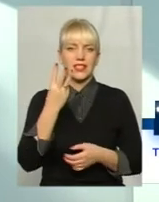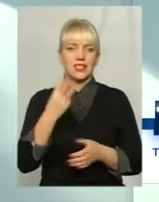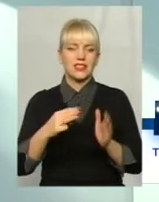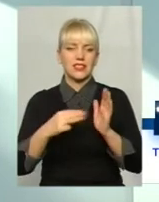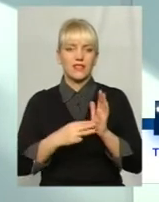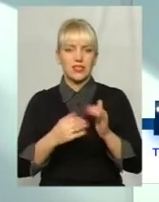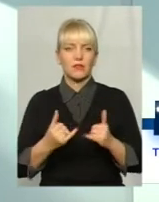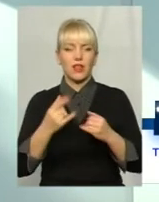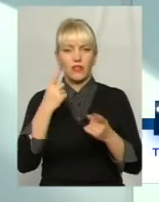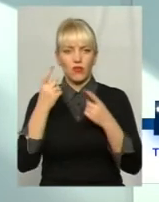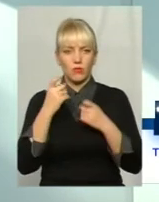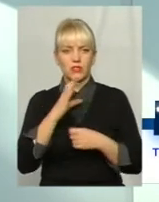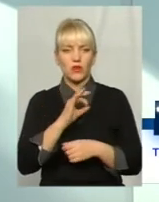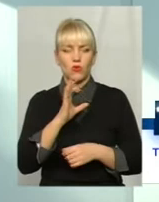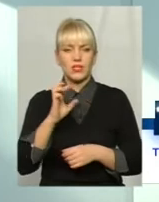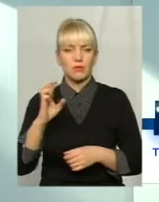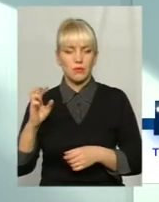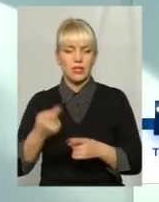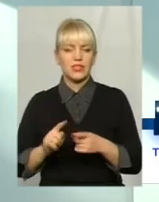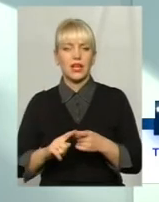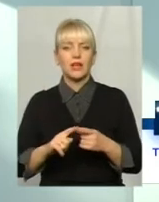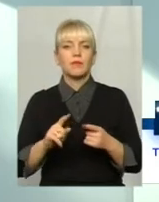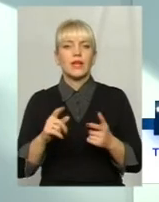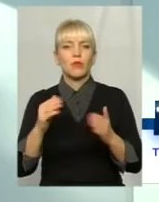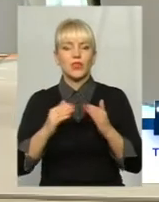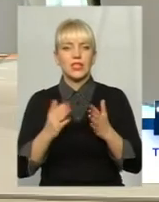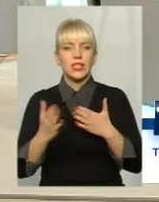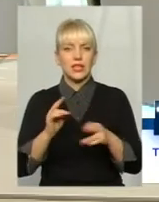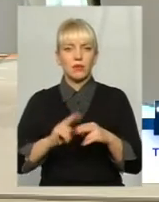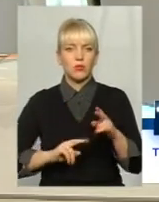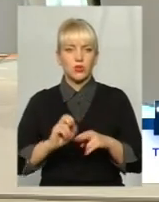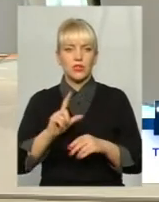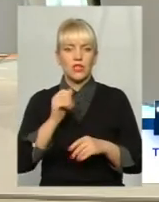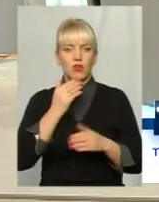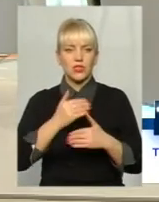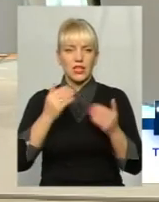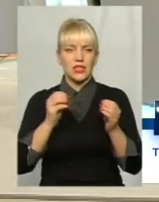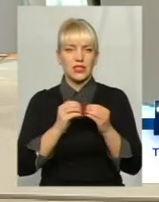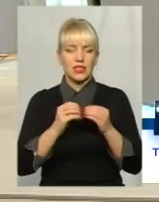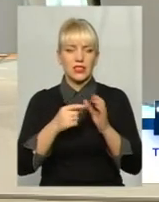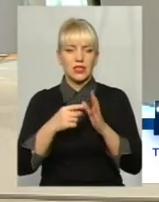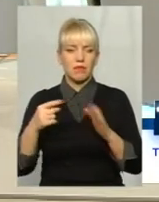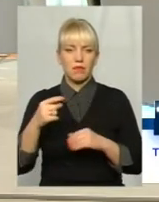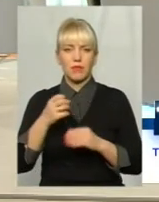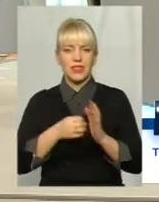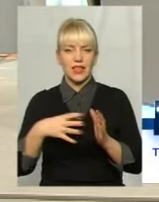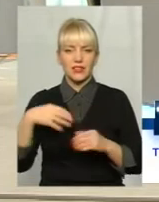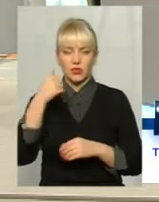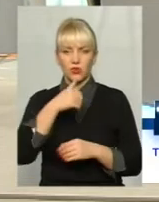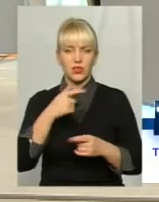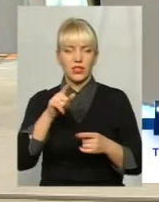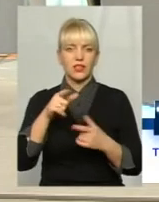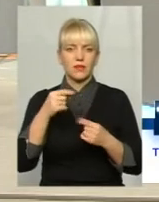інформації ОСББ, але це, в основному, будинки, які побудовані за останні 10-15 років. Там, де нові